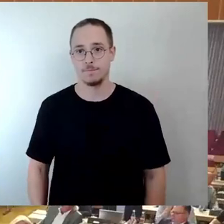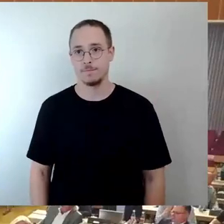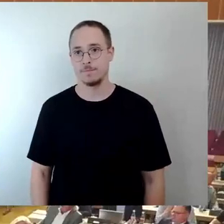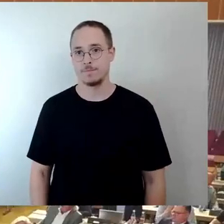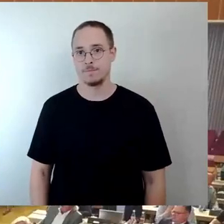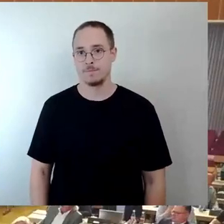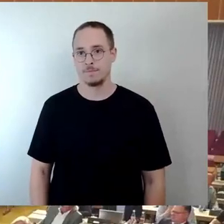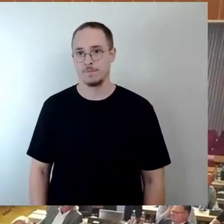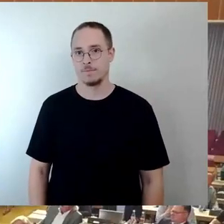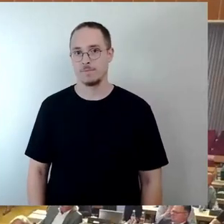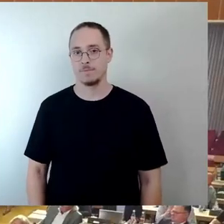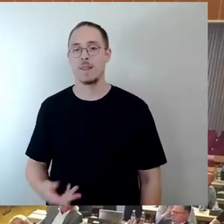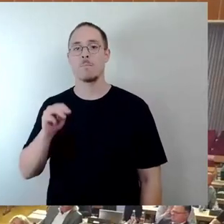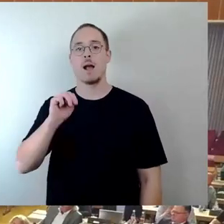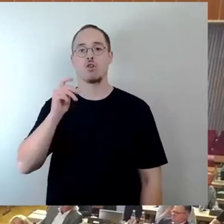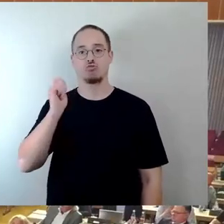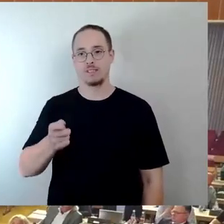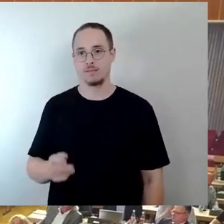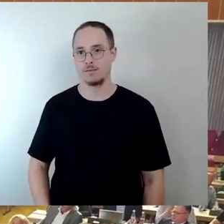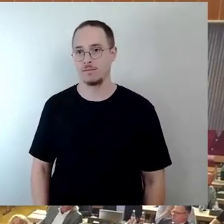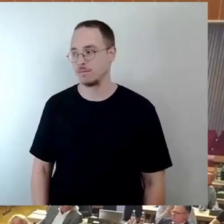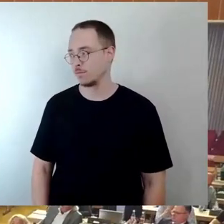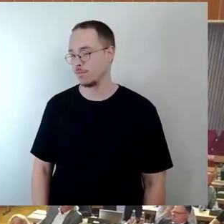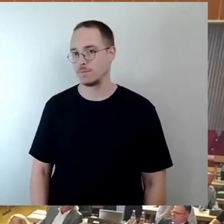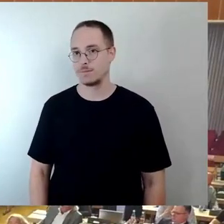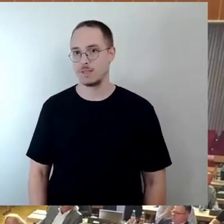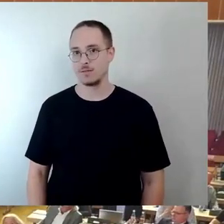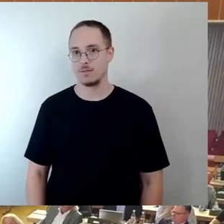Mario Schmidt, bitte. Danach werden wir in die Abstimmung gehen.